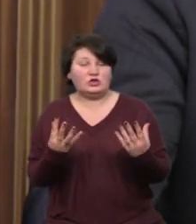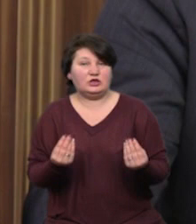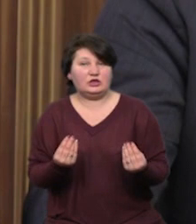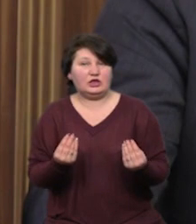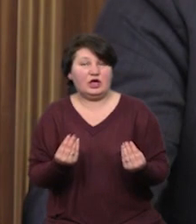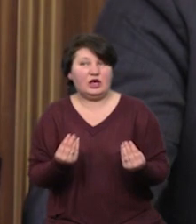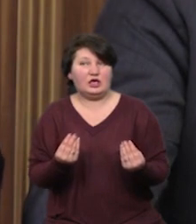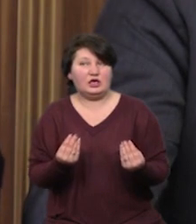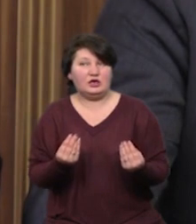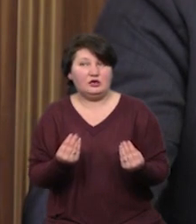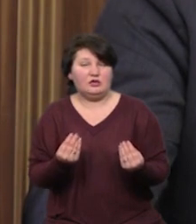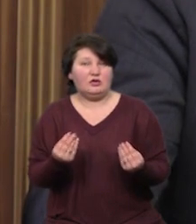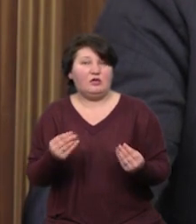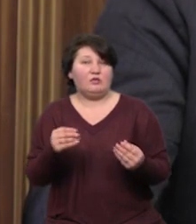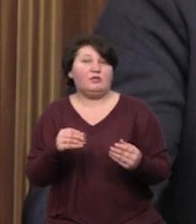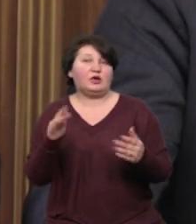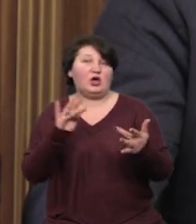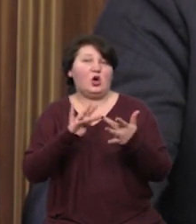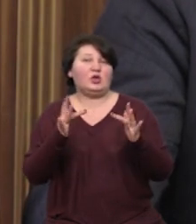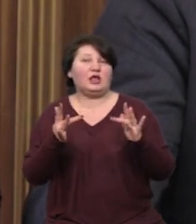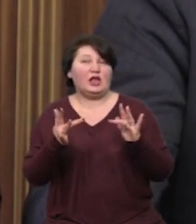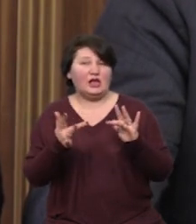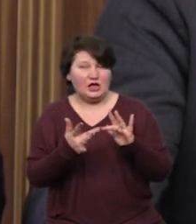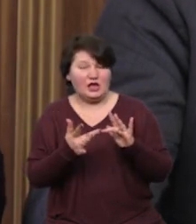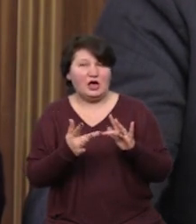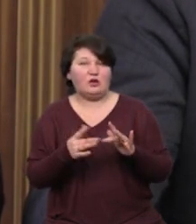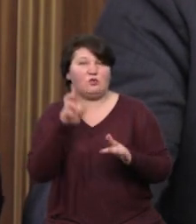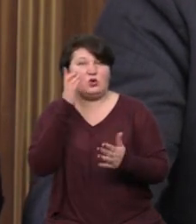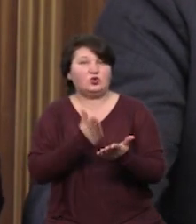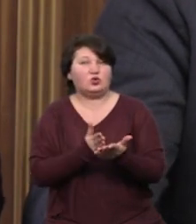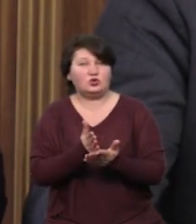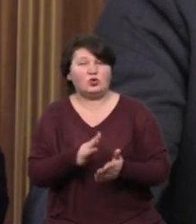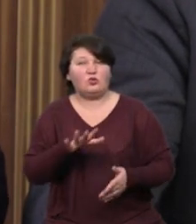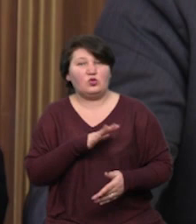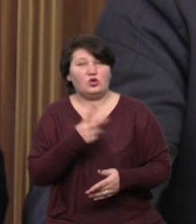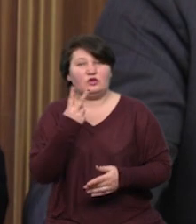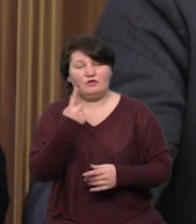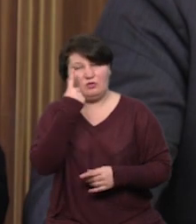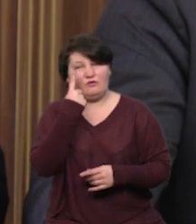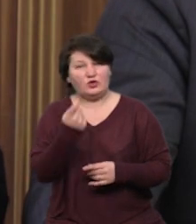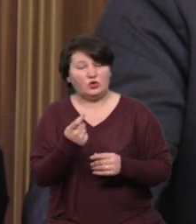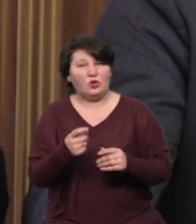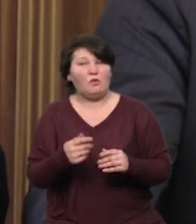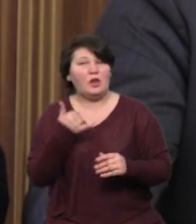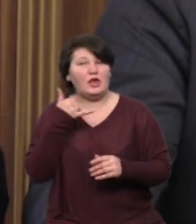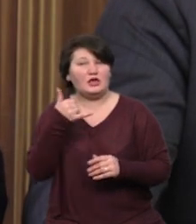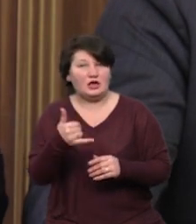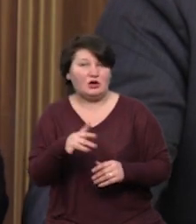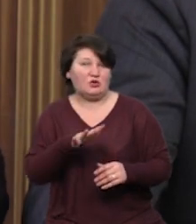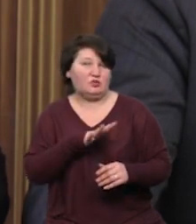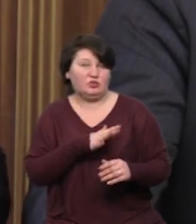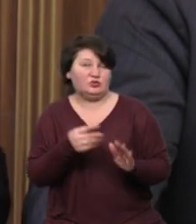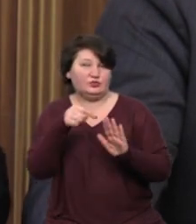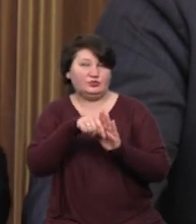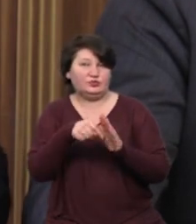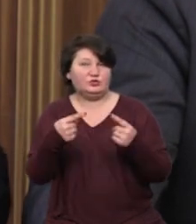онлайн-богослужіннях, які відбувалися по церквах, було всього-навсього два повідомлення, і то вони носили інформативний характер.